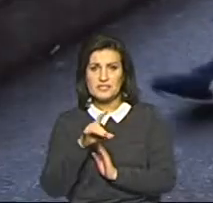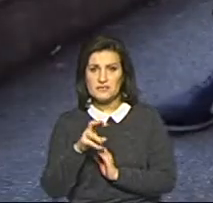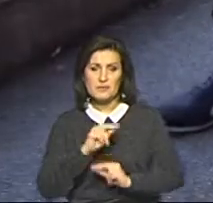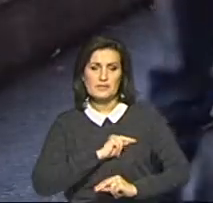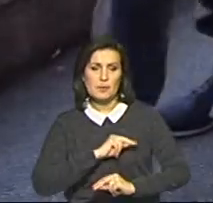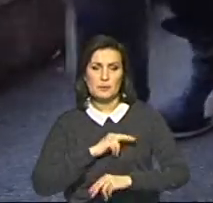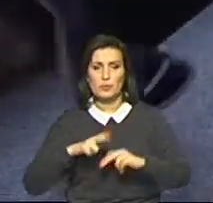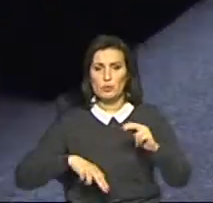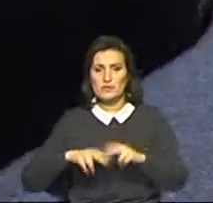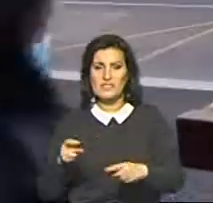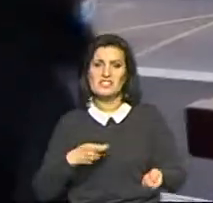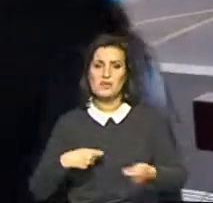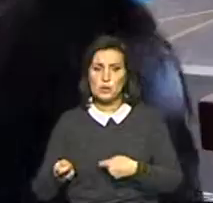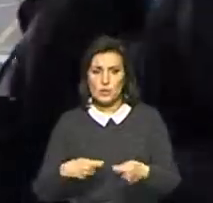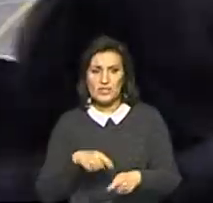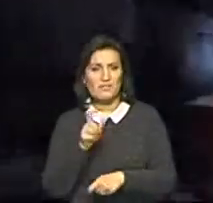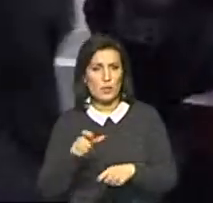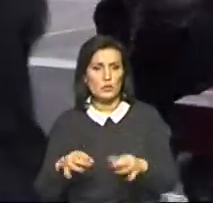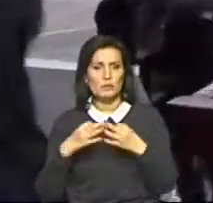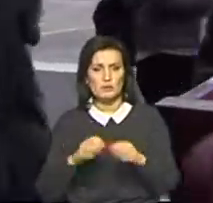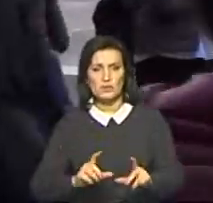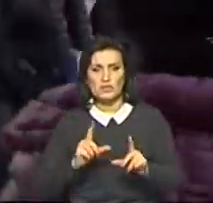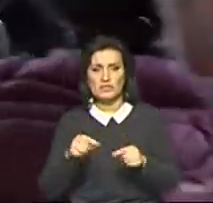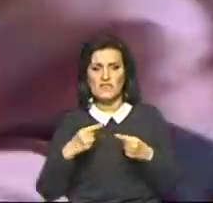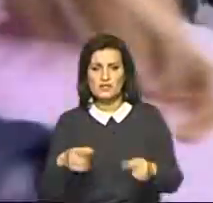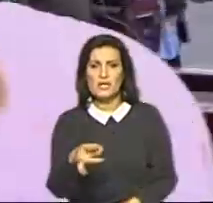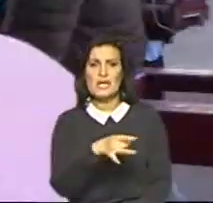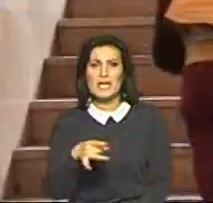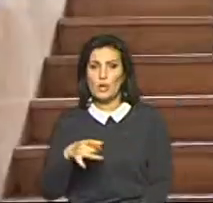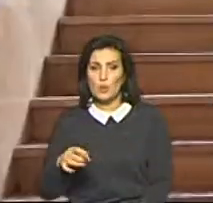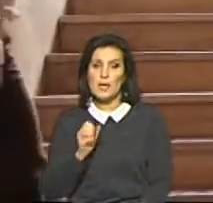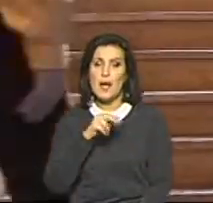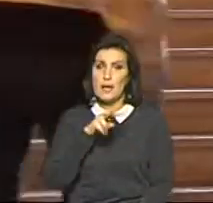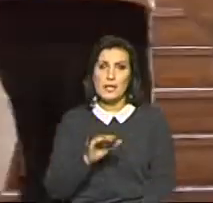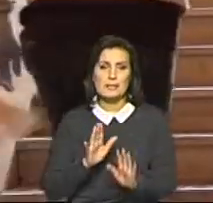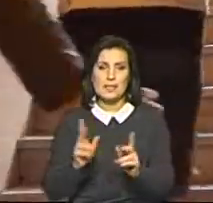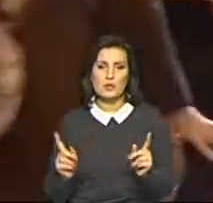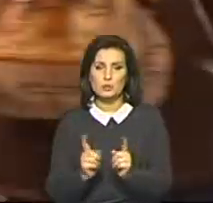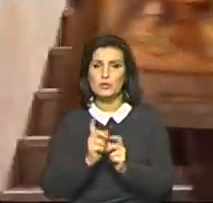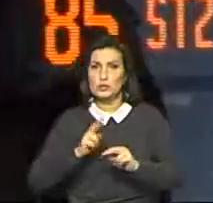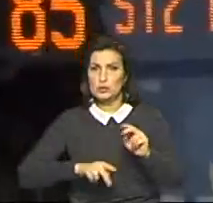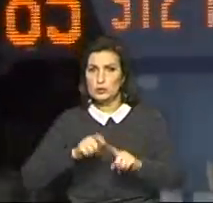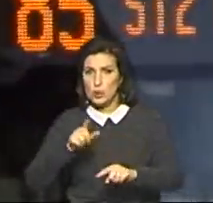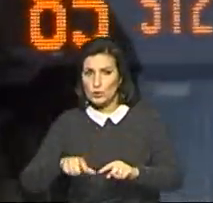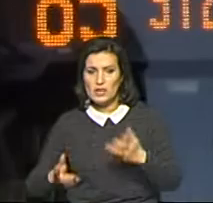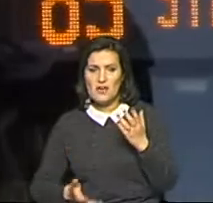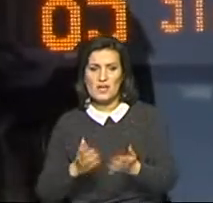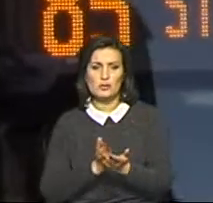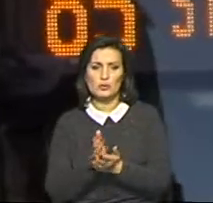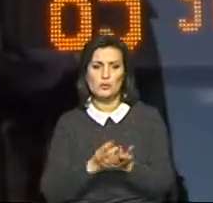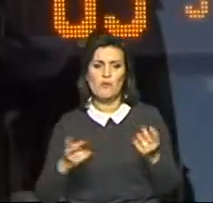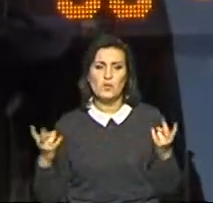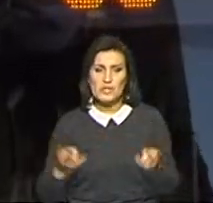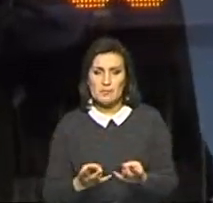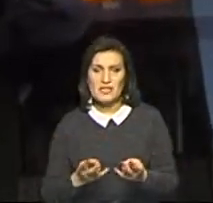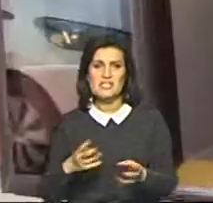запрацює будівництво та торгівля. Людям дозволять їздити в інші регіони, але лише для зустрічі з родичами або в разі службової необхідності.